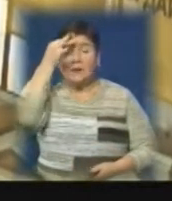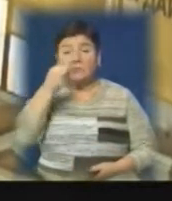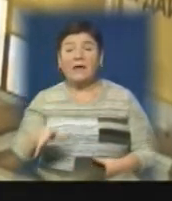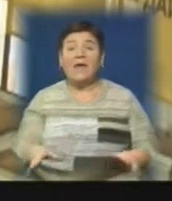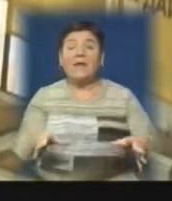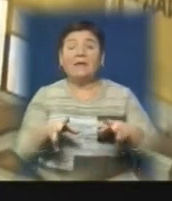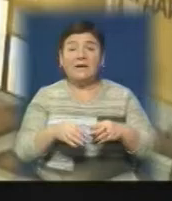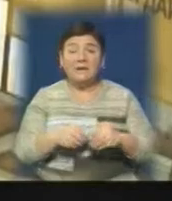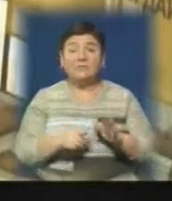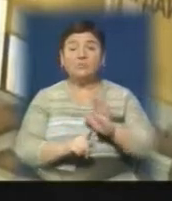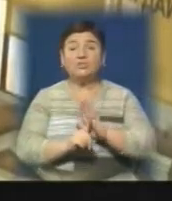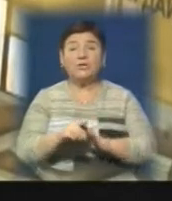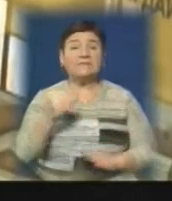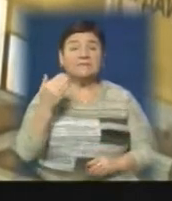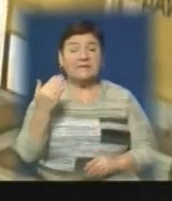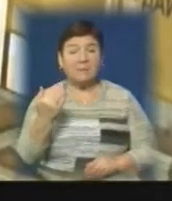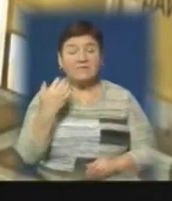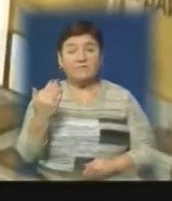починається з тебе і з твого ставлення до природи.